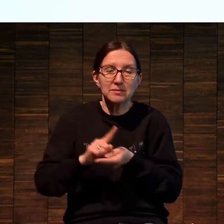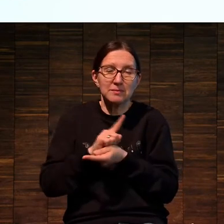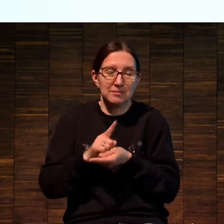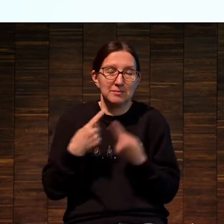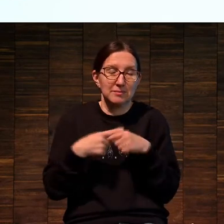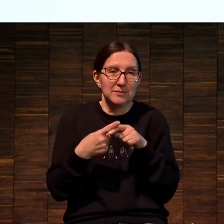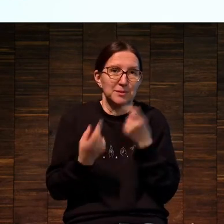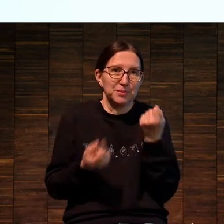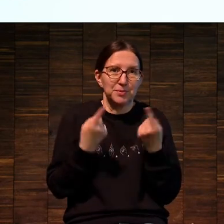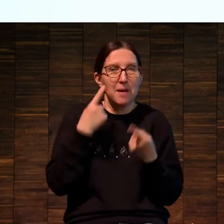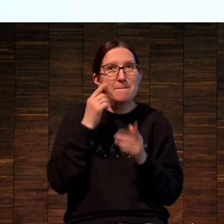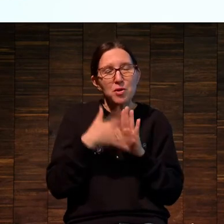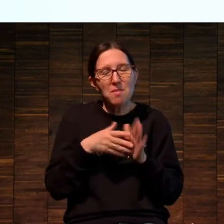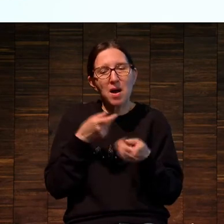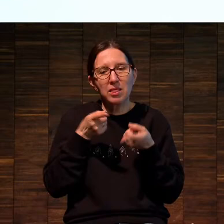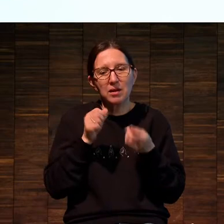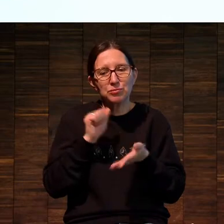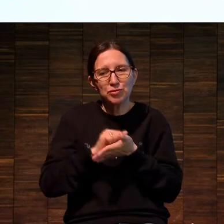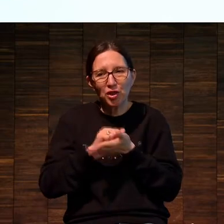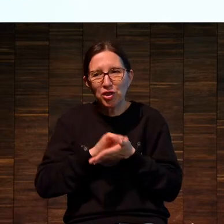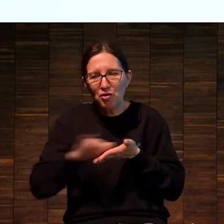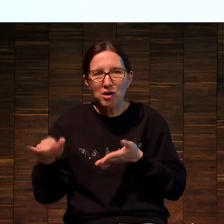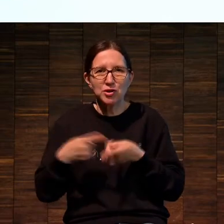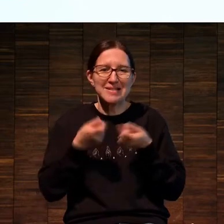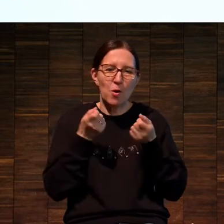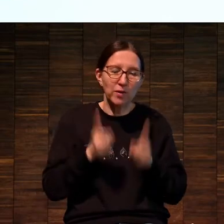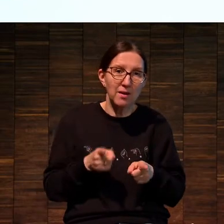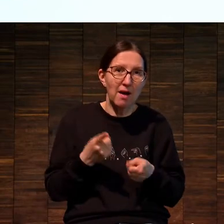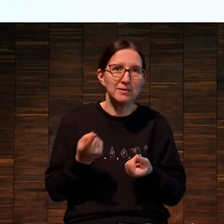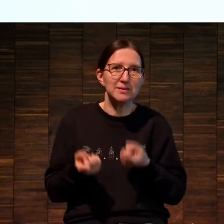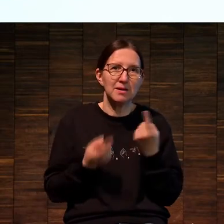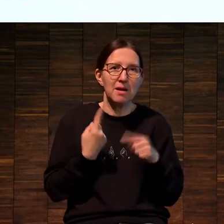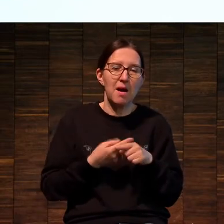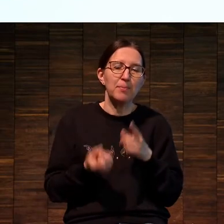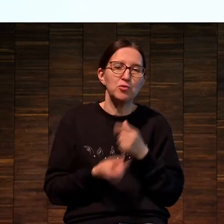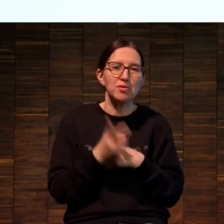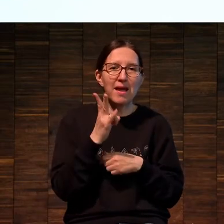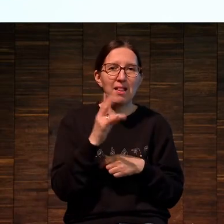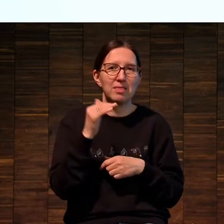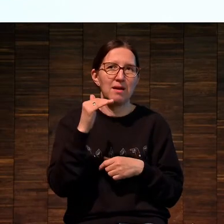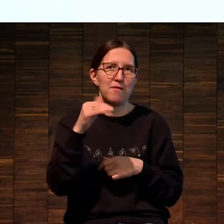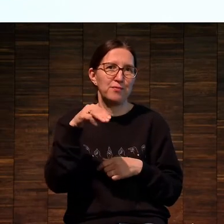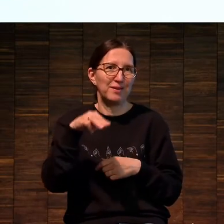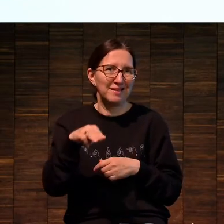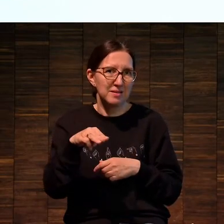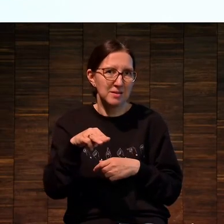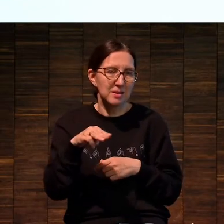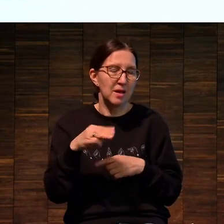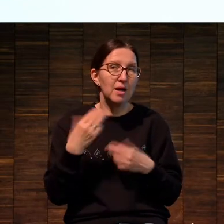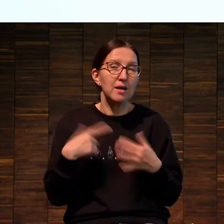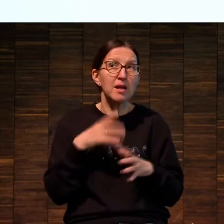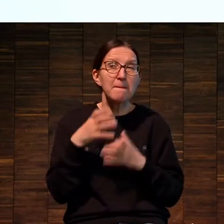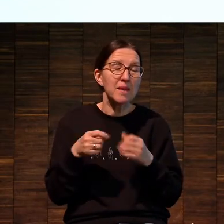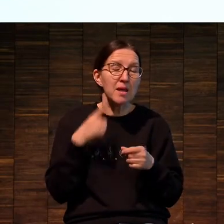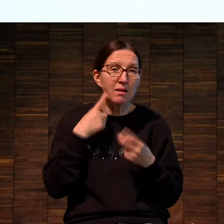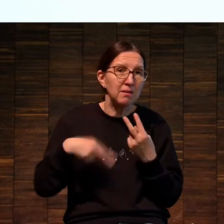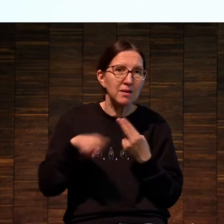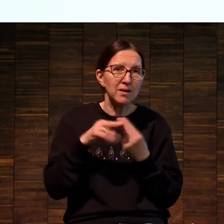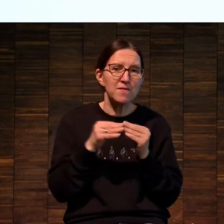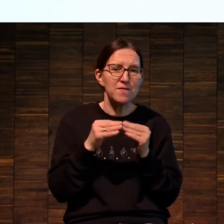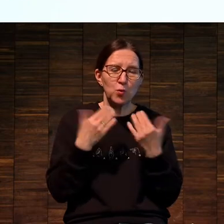на глазах. Понимание тиражности, оригинальности. Появился NFT, да? И мир не будет прежним